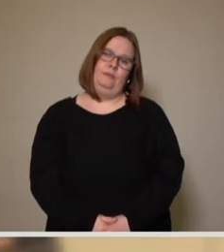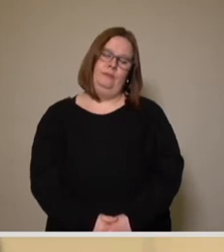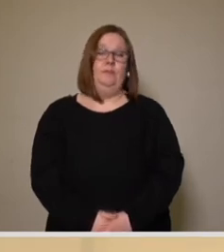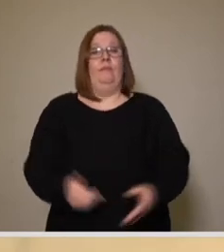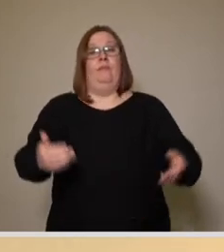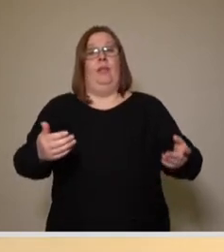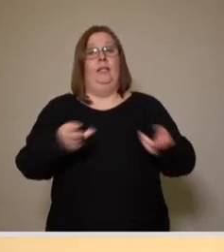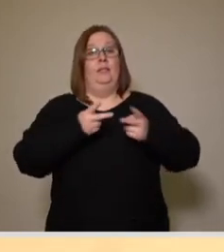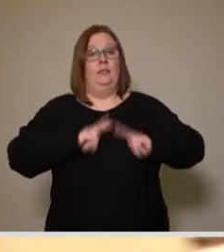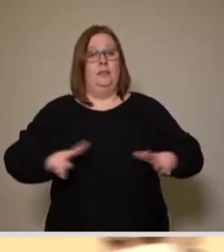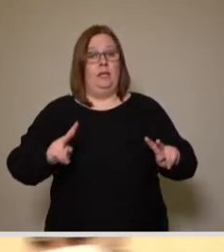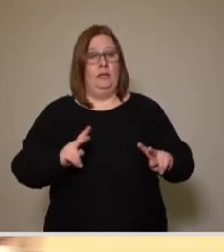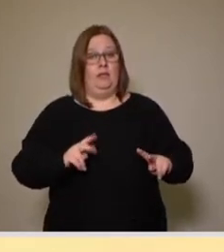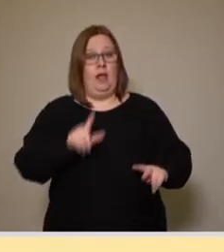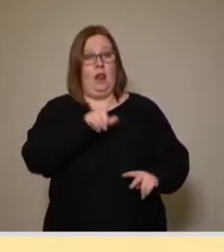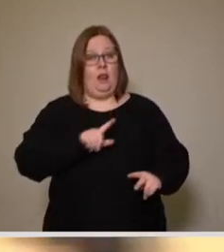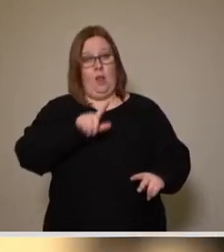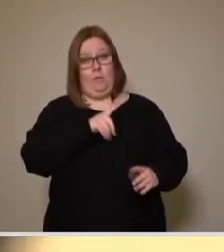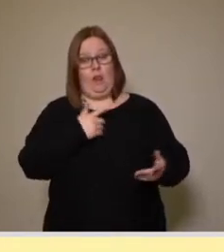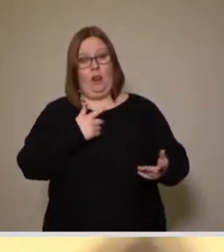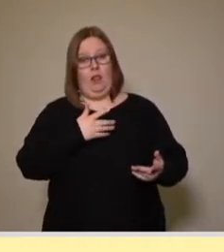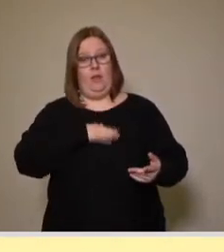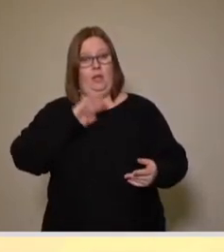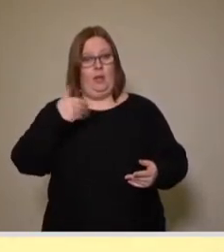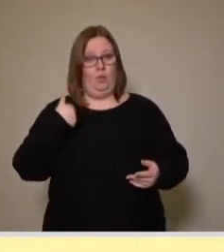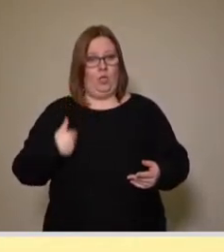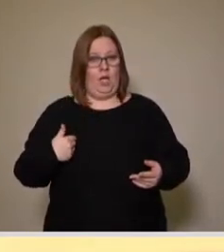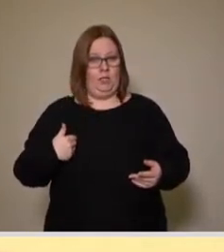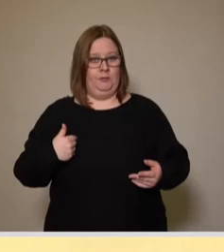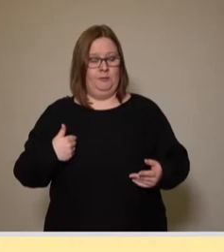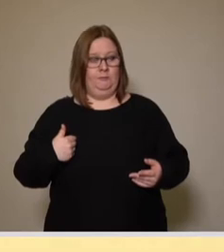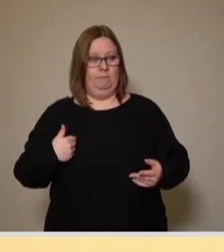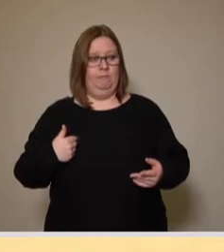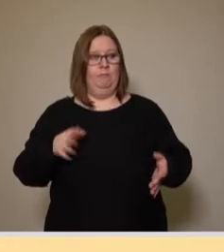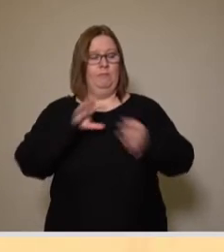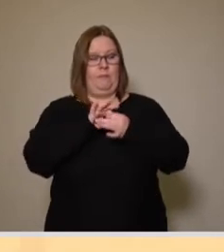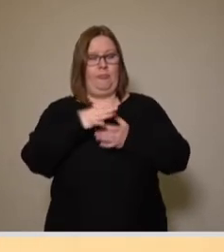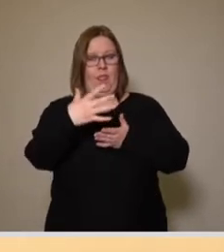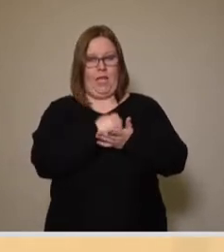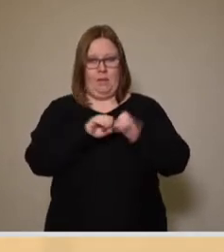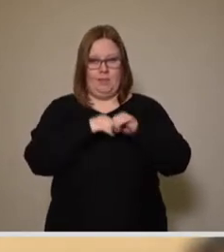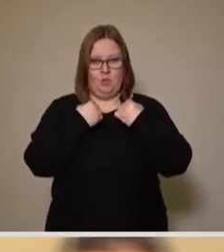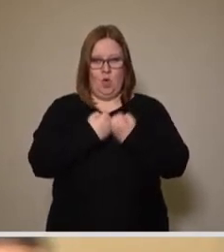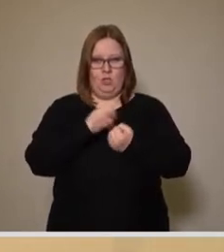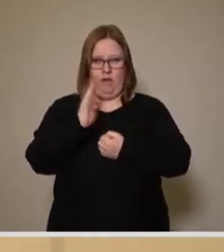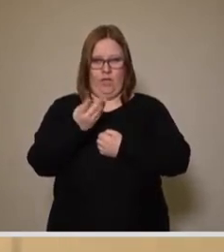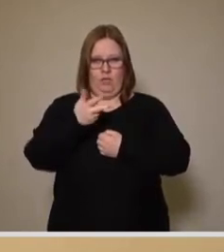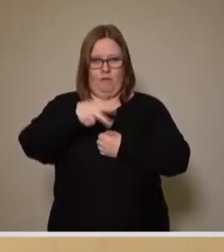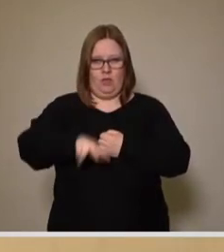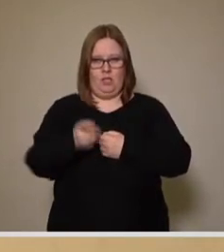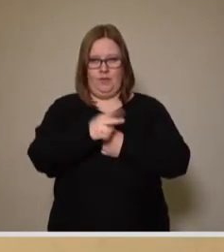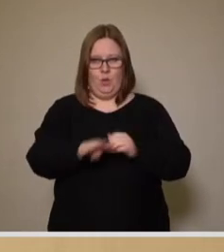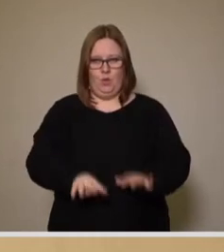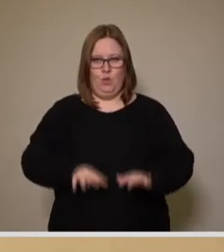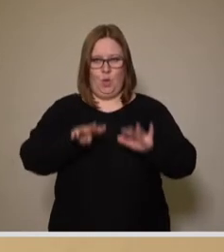Ja, sehr geehrter Herr Lommel, meine Damen und Herren, Zunächst zu der Einnahmesituation im vierten Quartal 2019